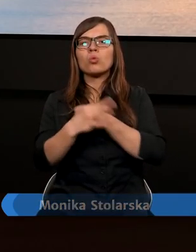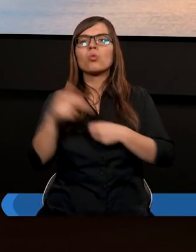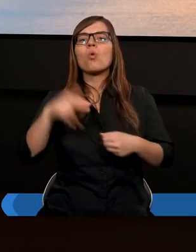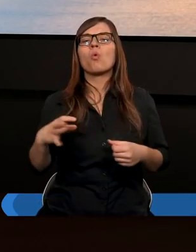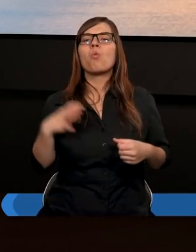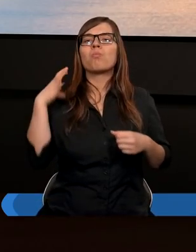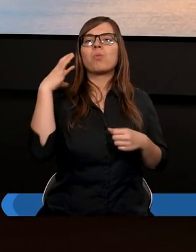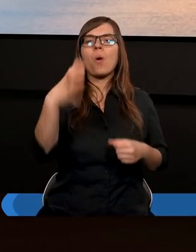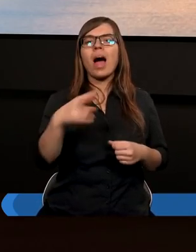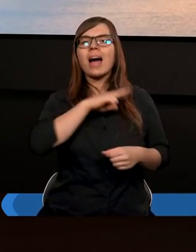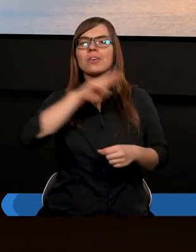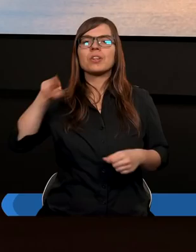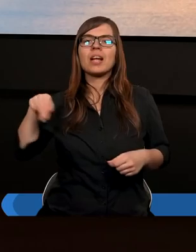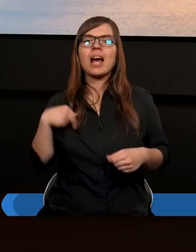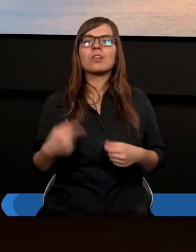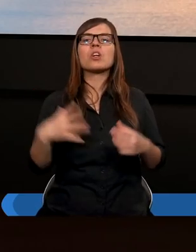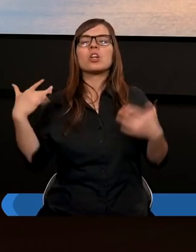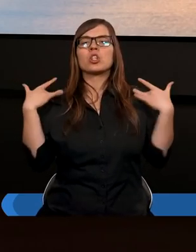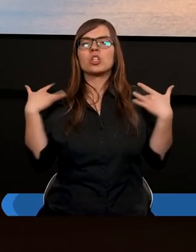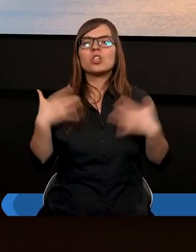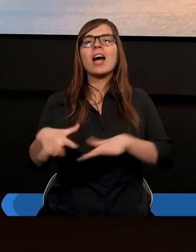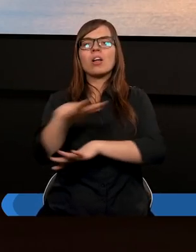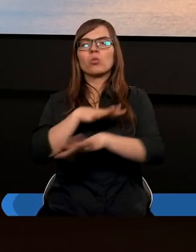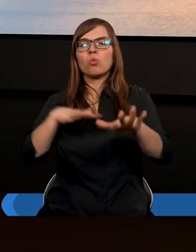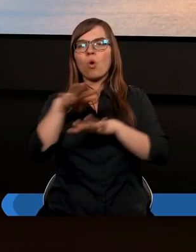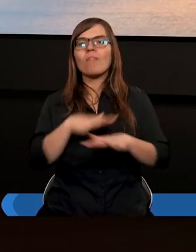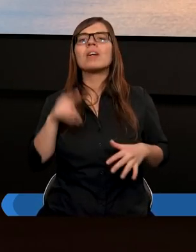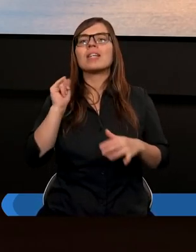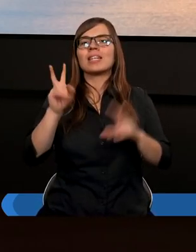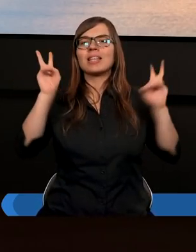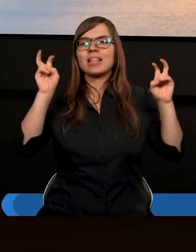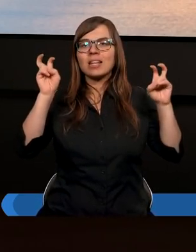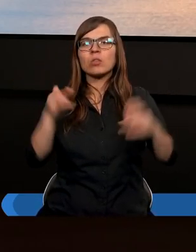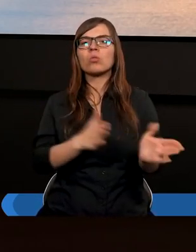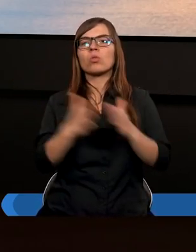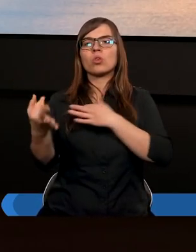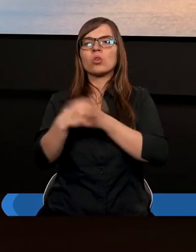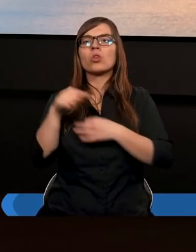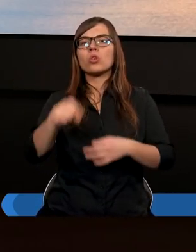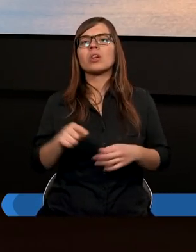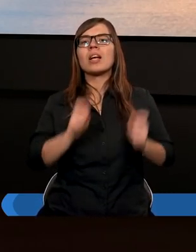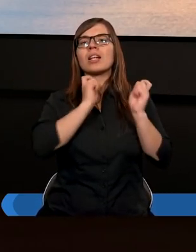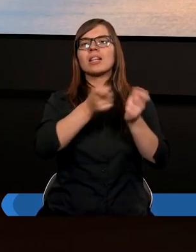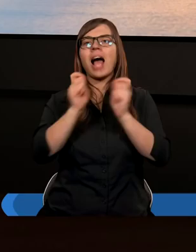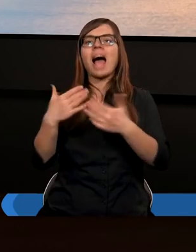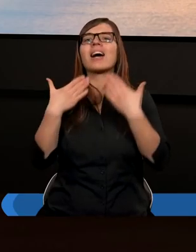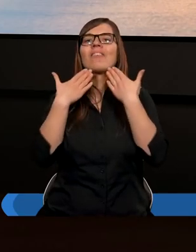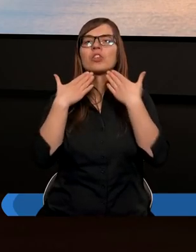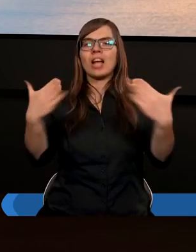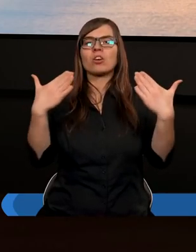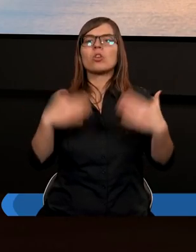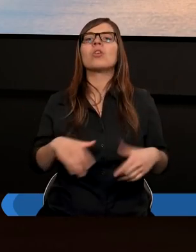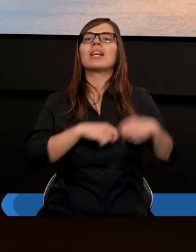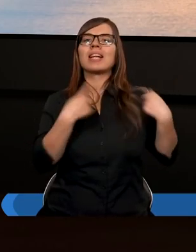ubogaci nasze życie duchowe. Tytuł kolejnego studium to Dary Wdzięczności.